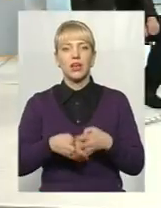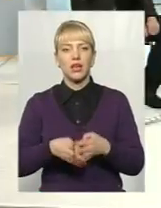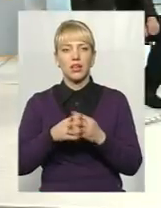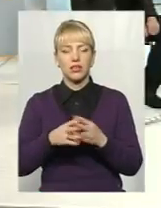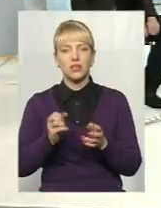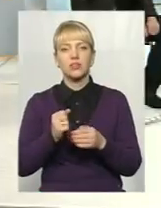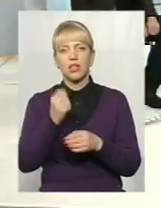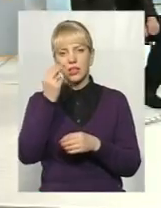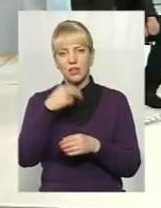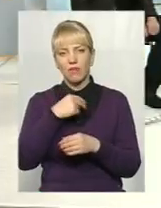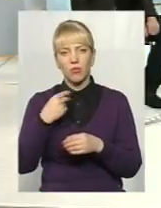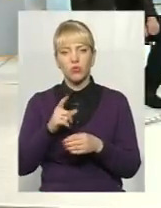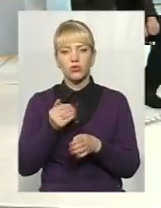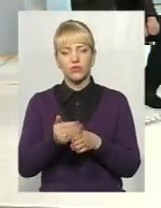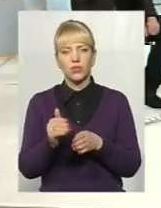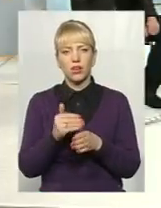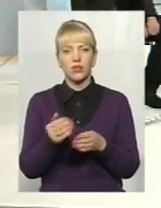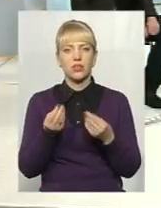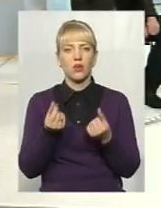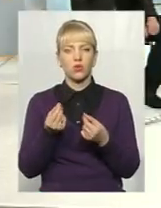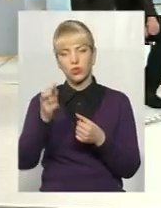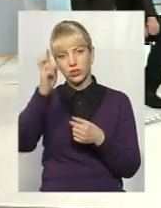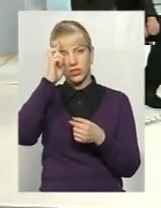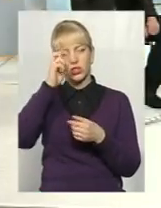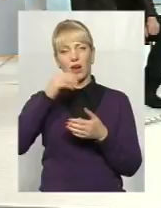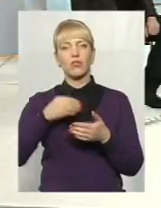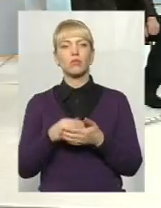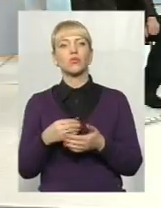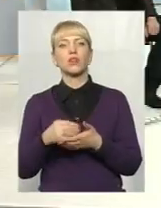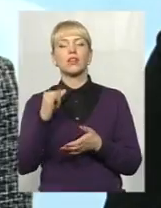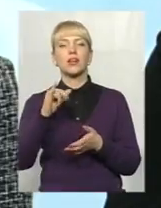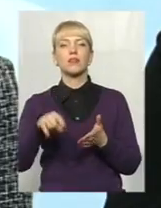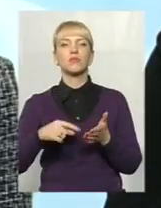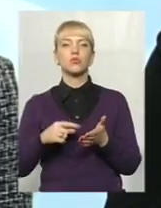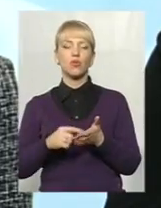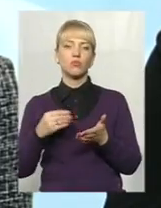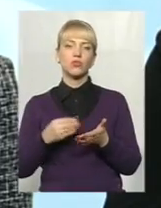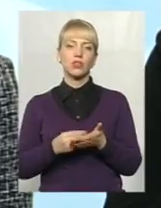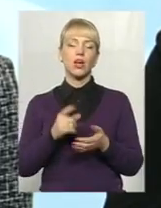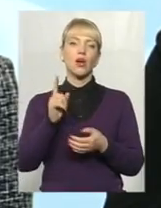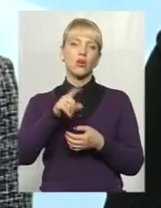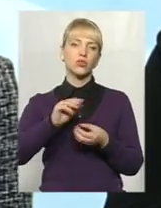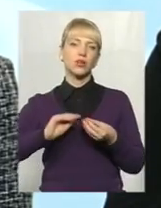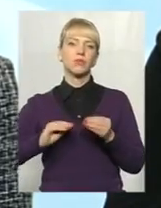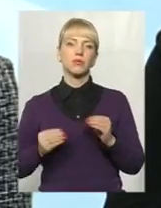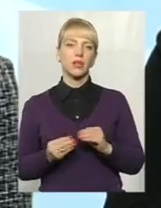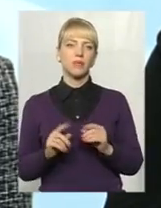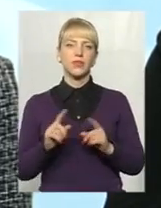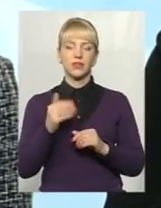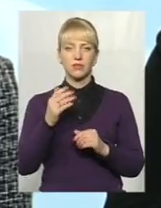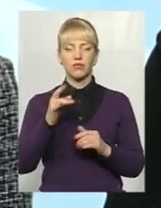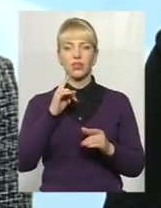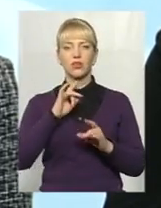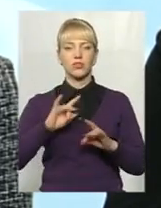Богу, частково кошти із державного бюджету, із міського бюджету. Хоча проблем, які ви озвучили, є